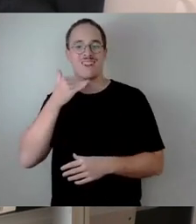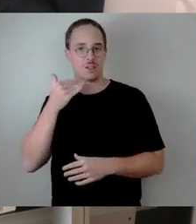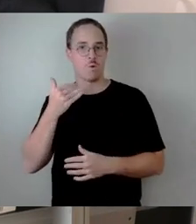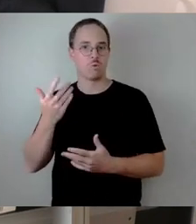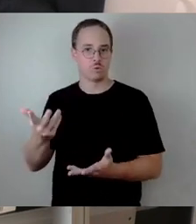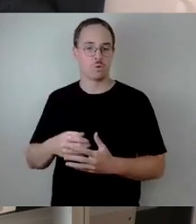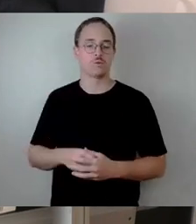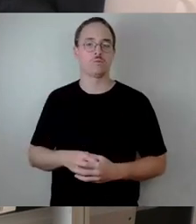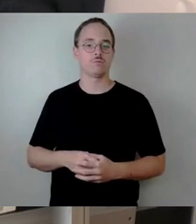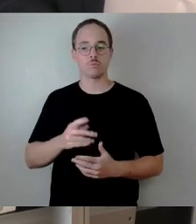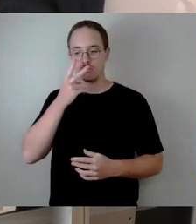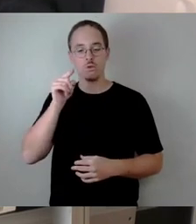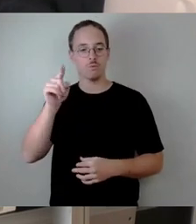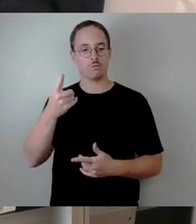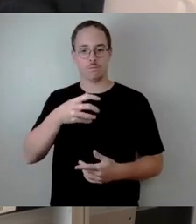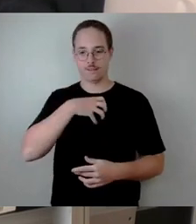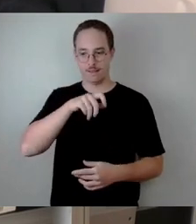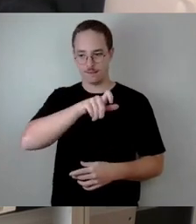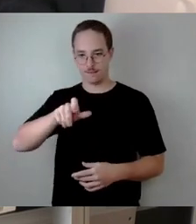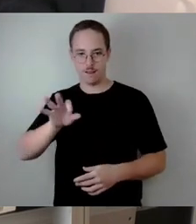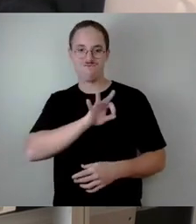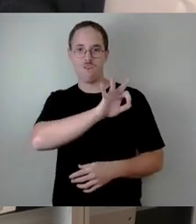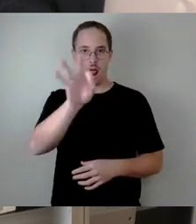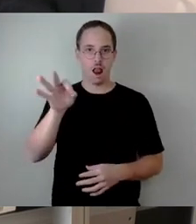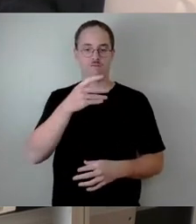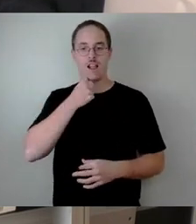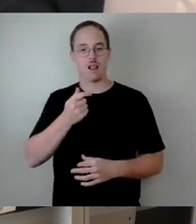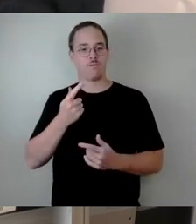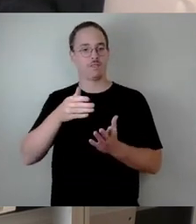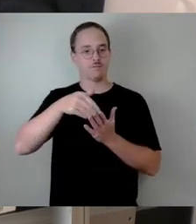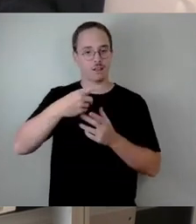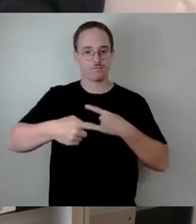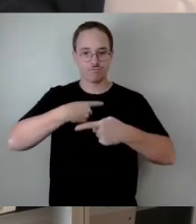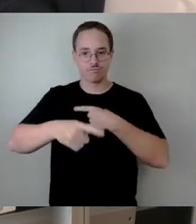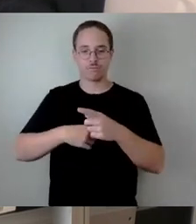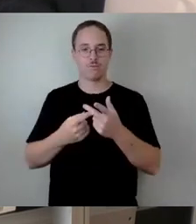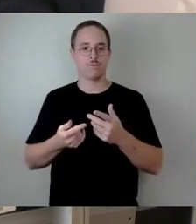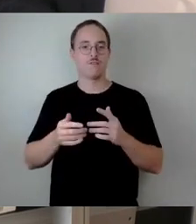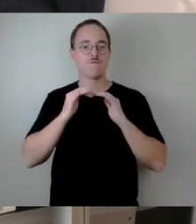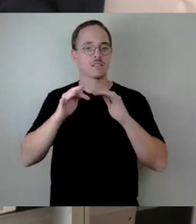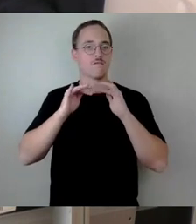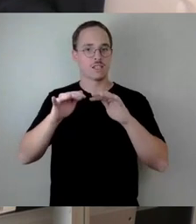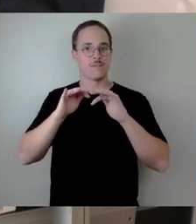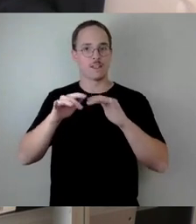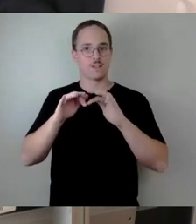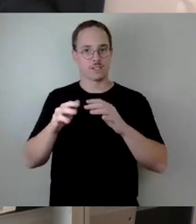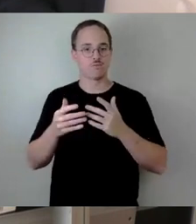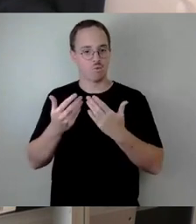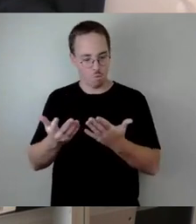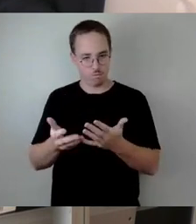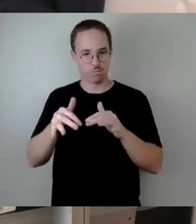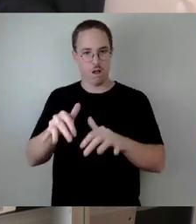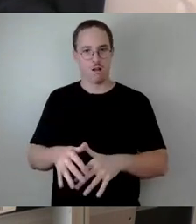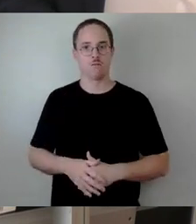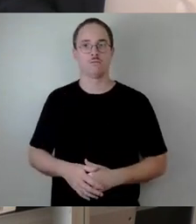Versorgung der Dresdnerinnen und Dresdner dauerhaft sicherzustellen. Der nächste Einsatzabschnitt, den wir gebildet haben, ist der sogenannte Einsatzabschnitt Brückentechnik.